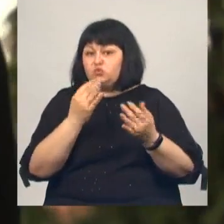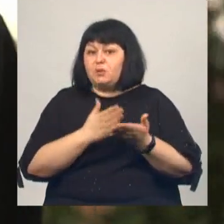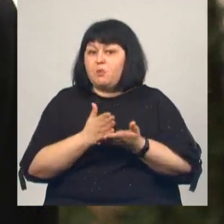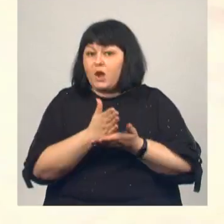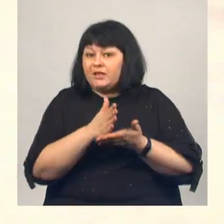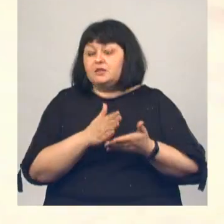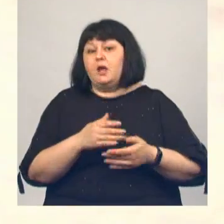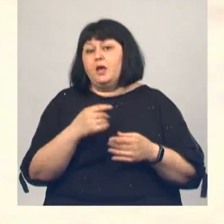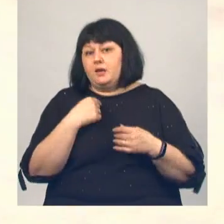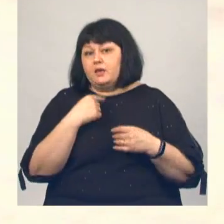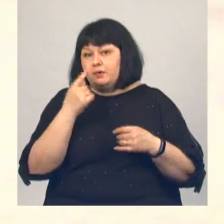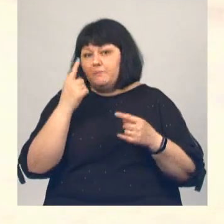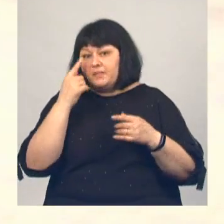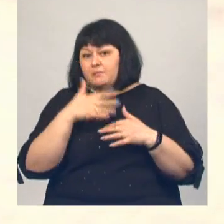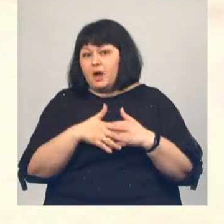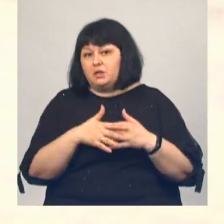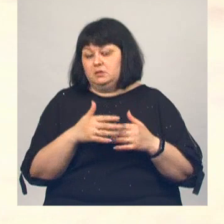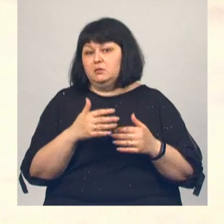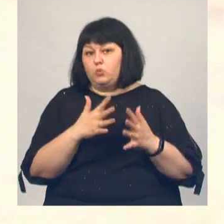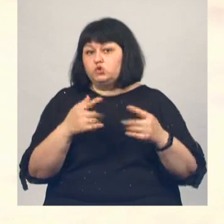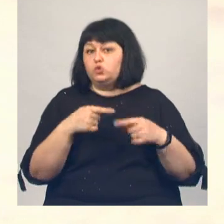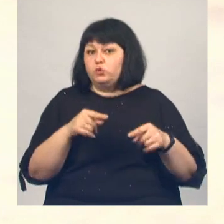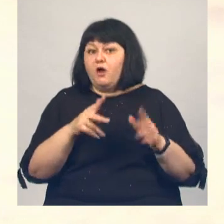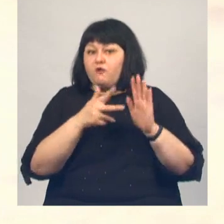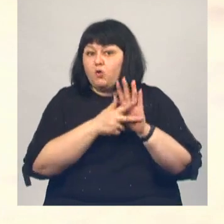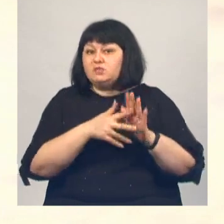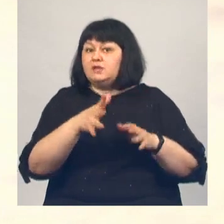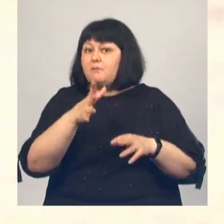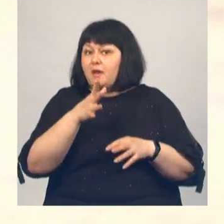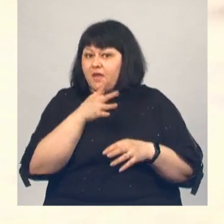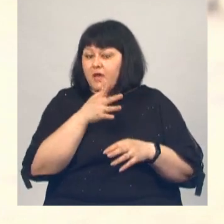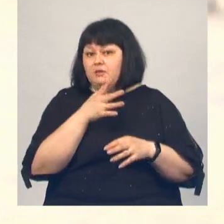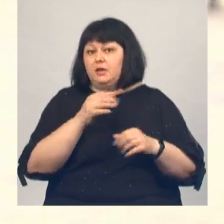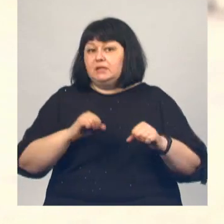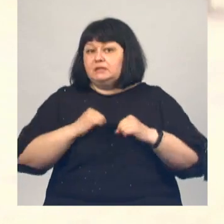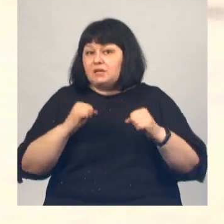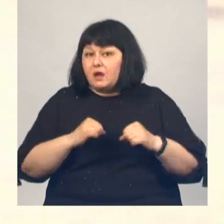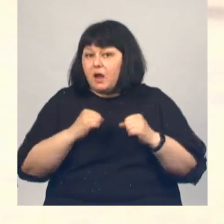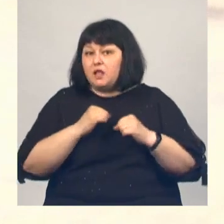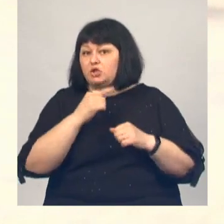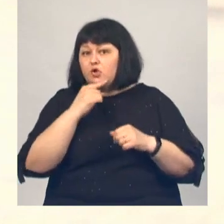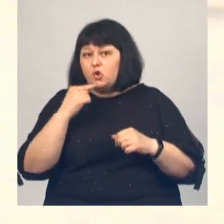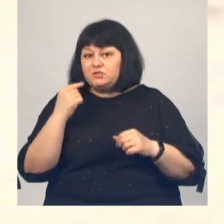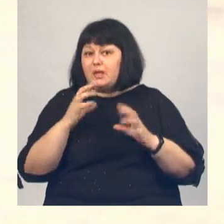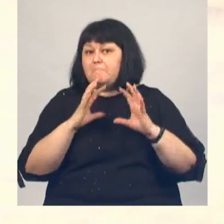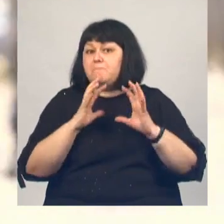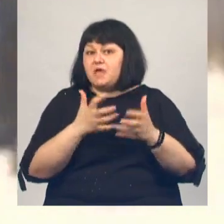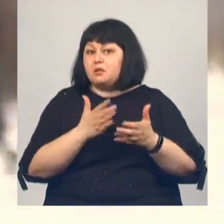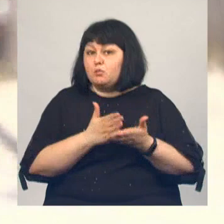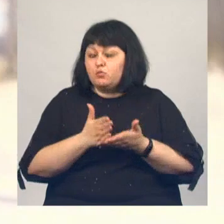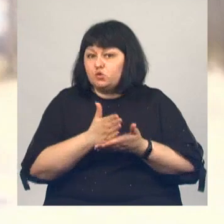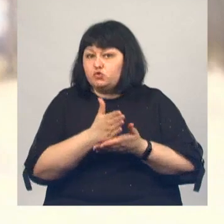больше других. Восемь лет Россия питалась мирным путем решить вопросы с украинцами.